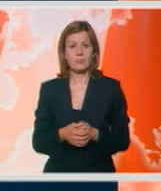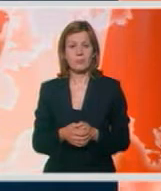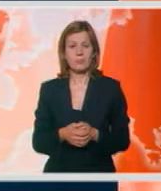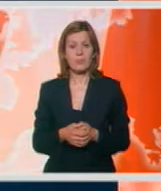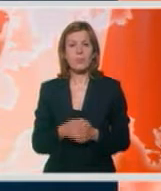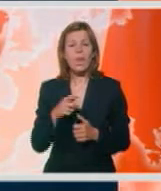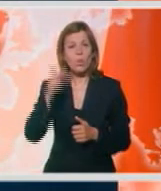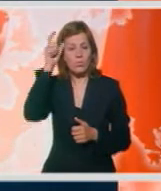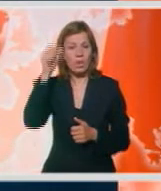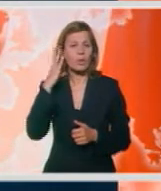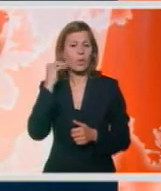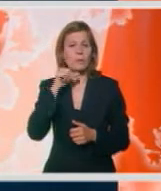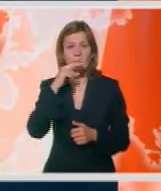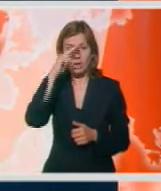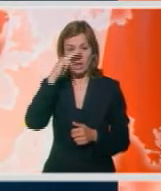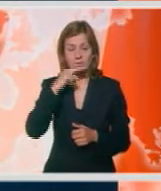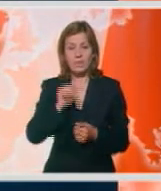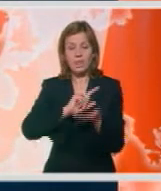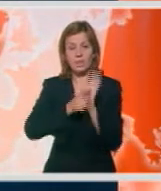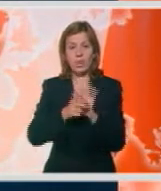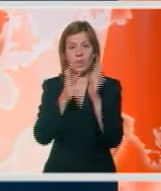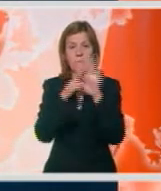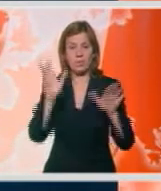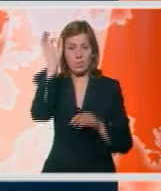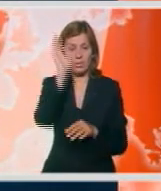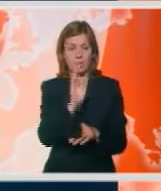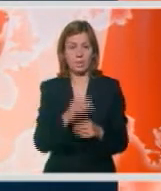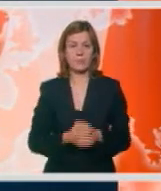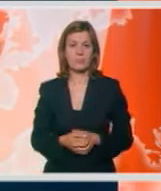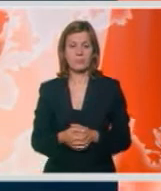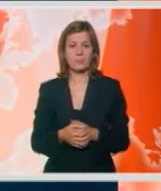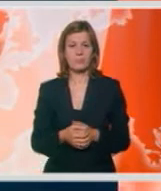U Beogradu, Novom Sadu i Nišu, trenutno je 18 stepeni.